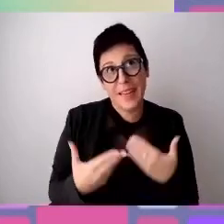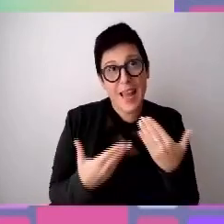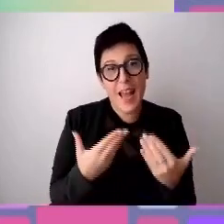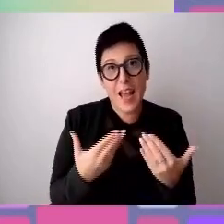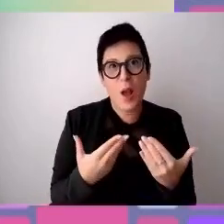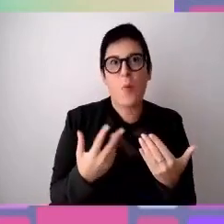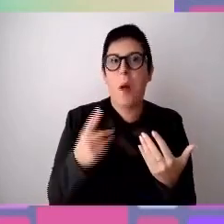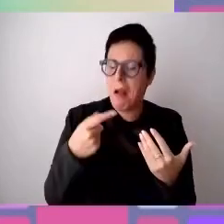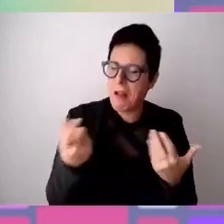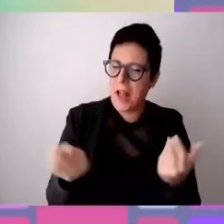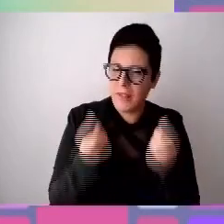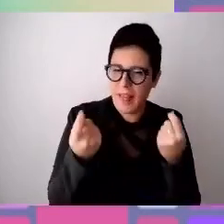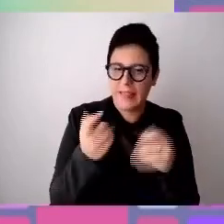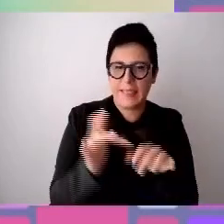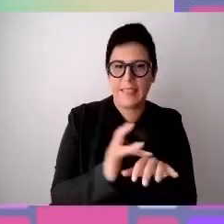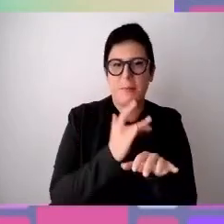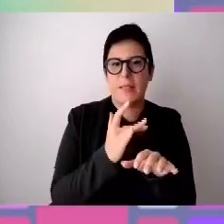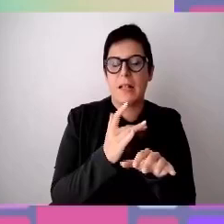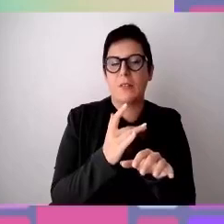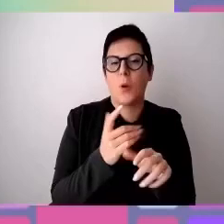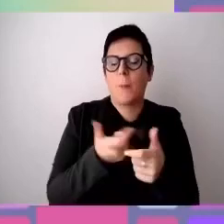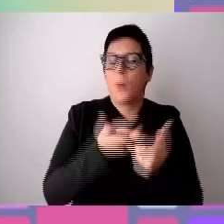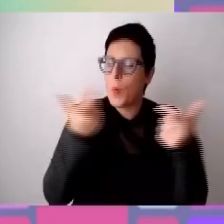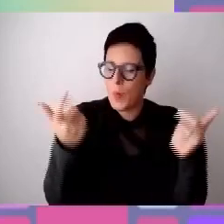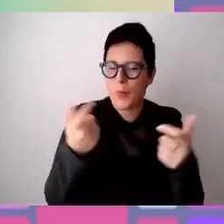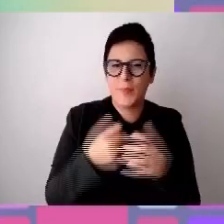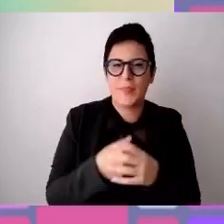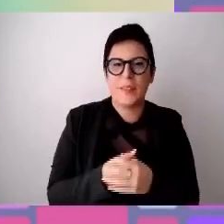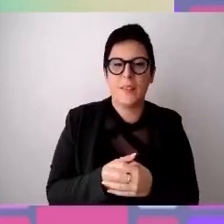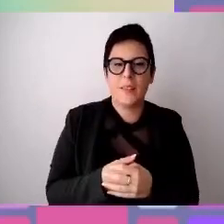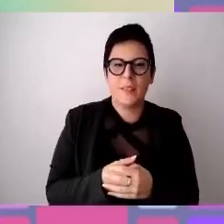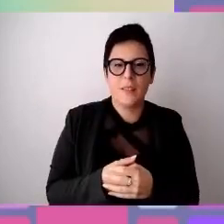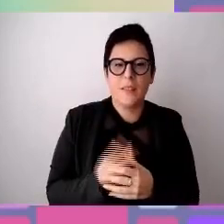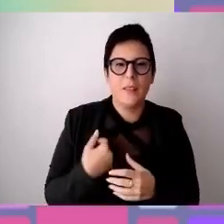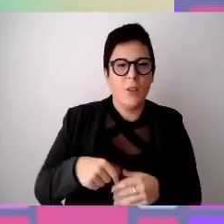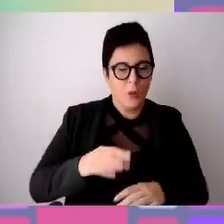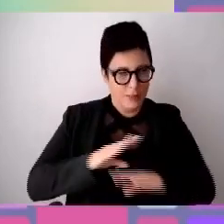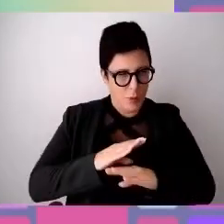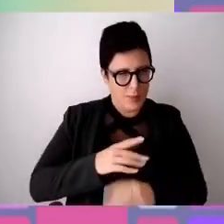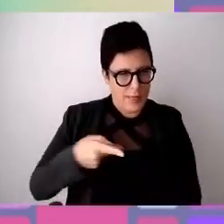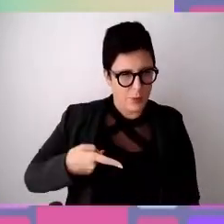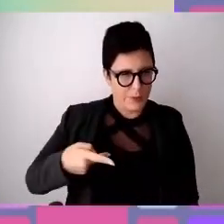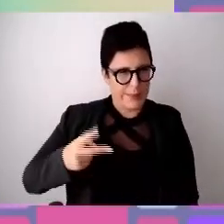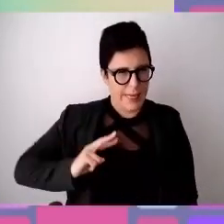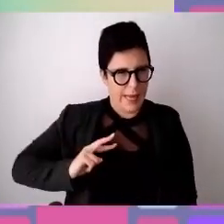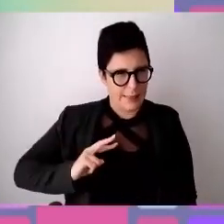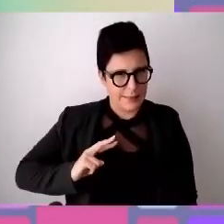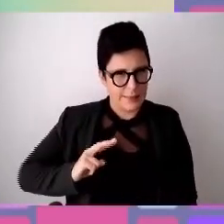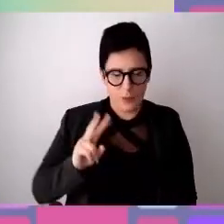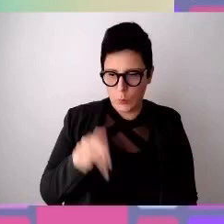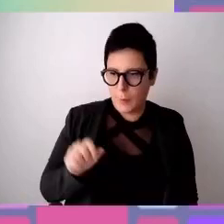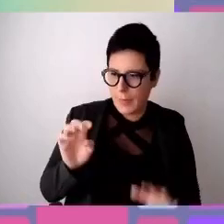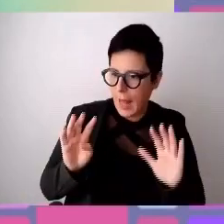eventi di sensibilizzazione. Tra l'altro noi, come sportello trans, nel 2009